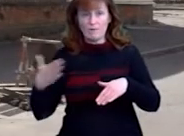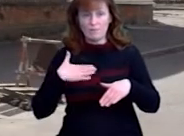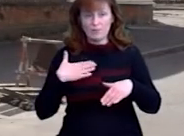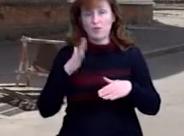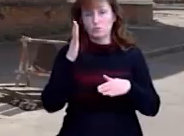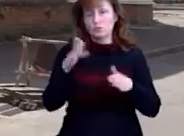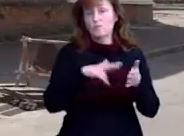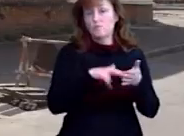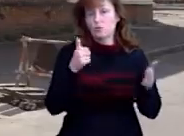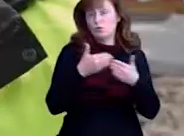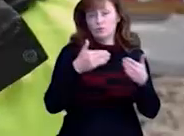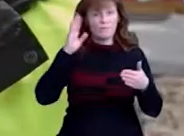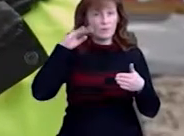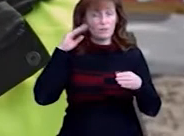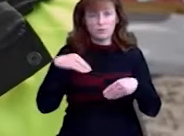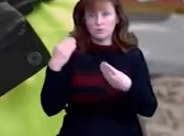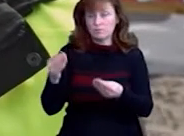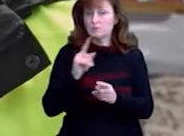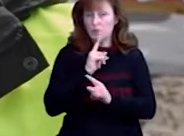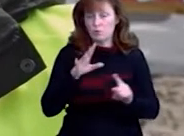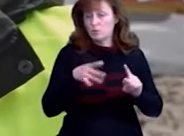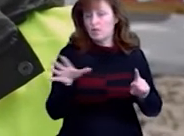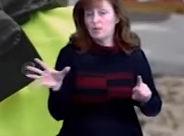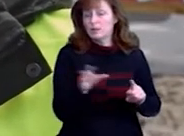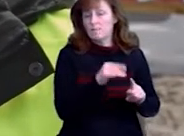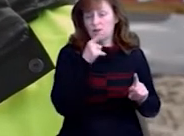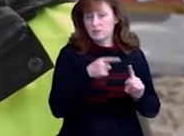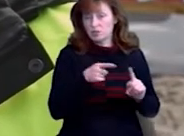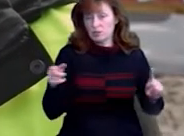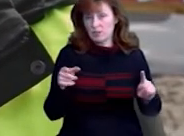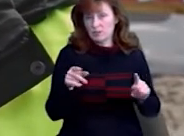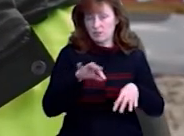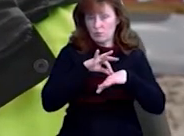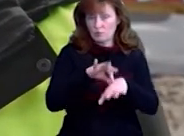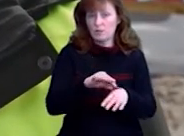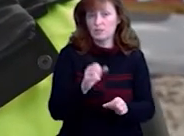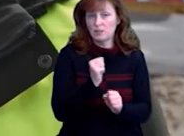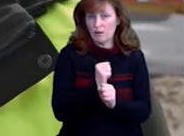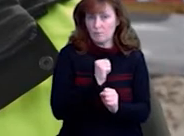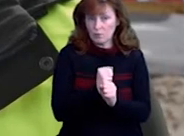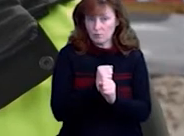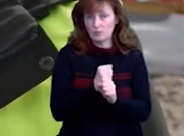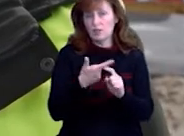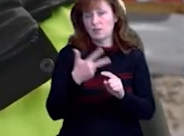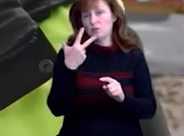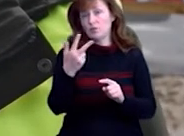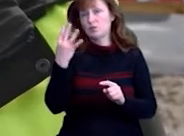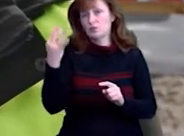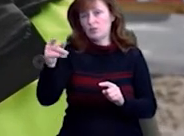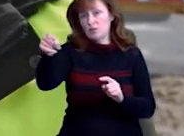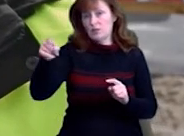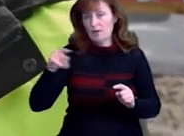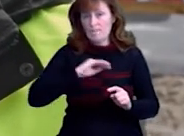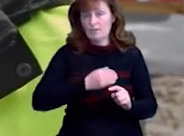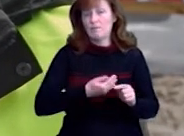відключено від водопостачання на весь час проведення робіт. Там 3-4 приватні будинки і церква.